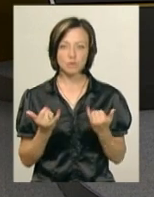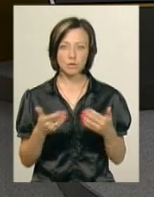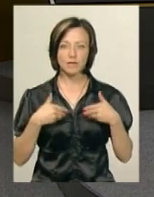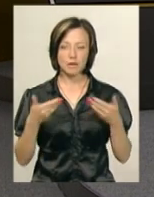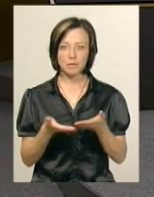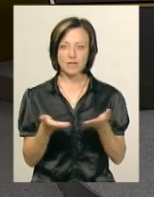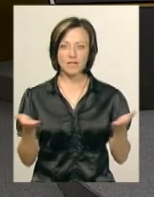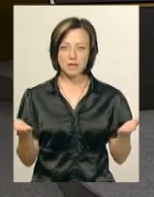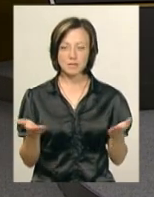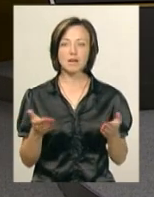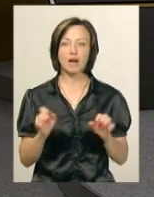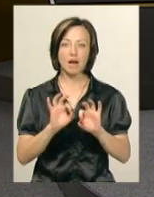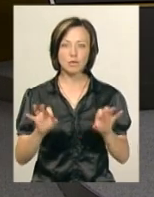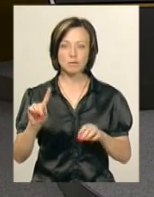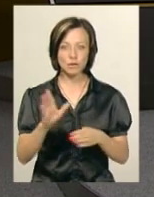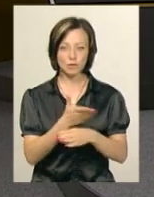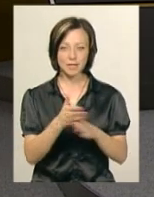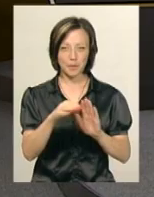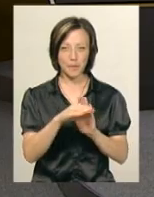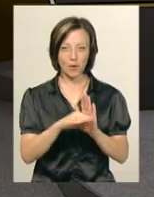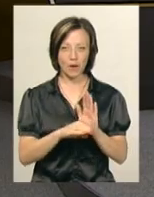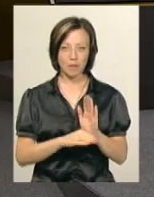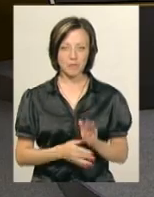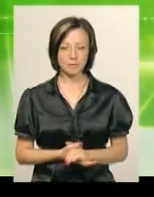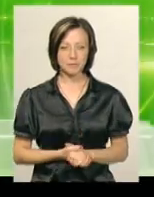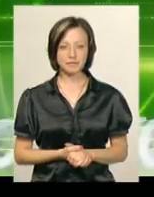Ми вітаємо вас. І зараз анонс першої частини програми.